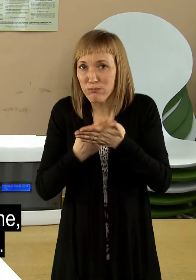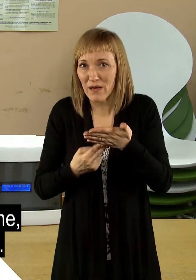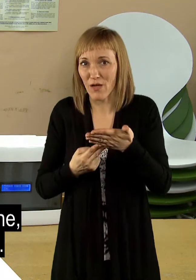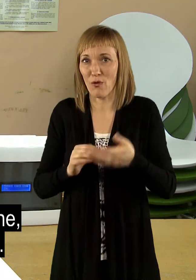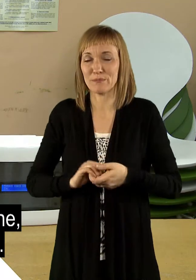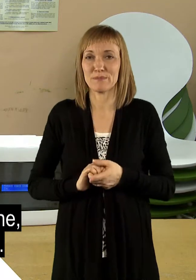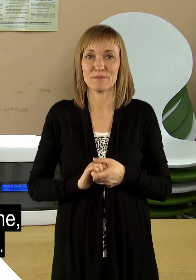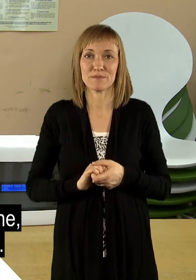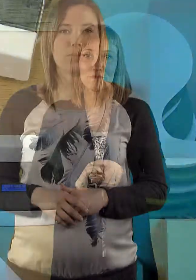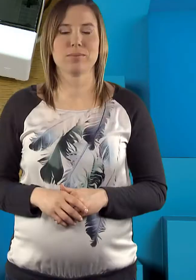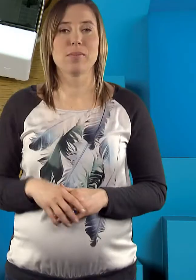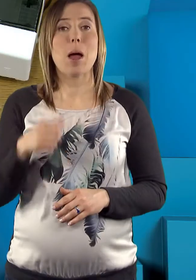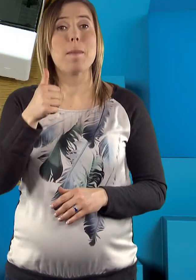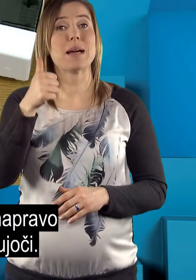obbrali.